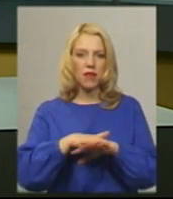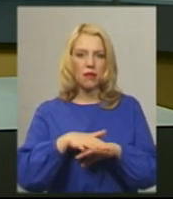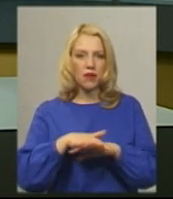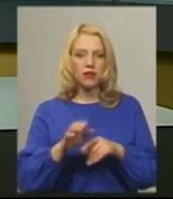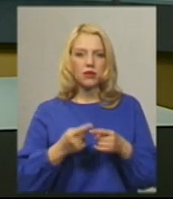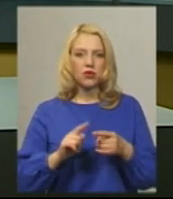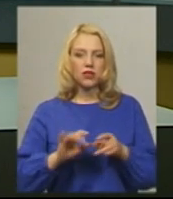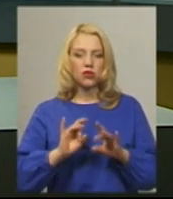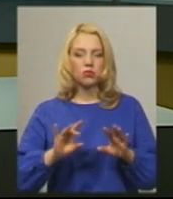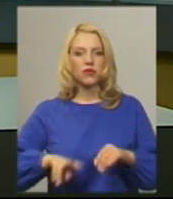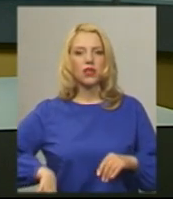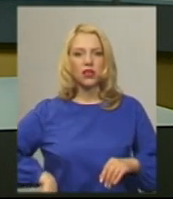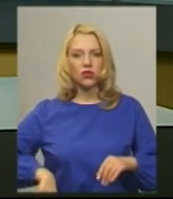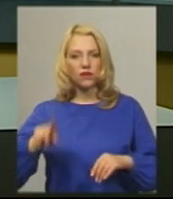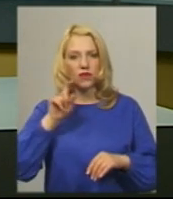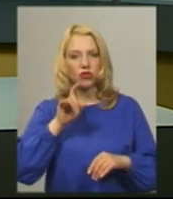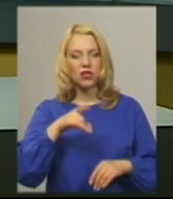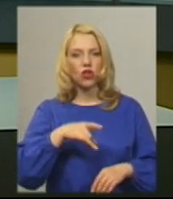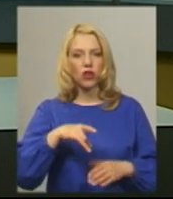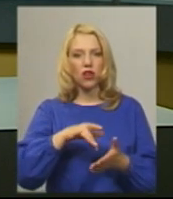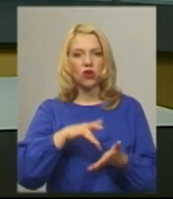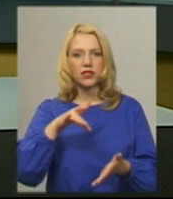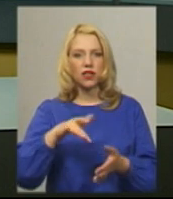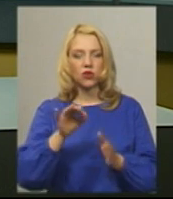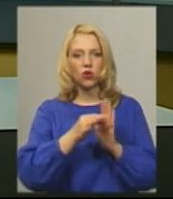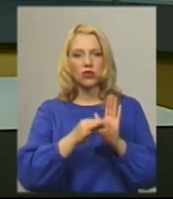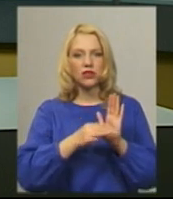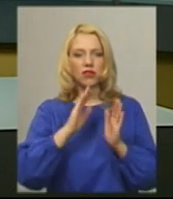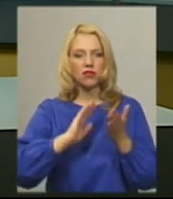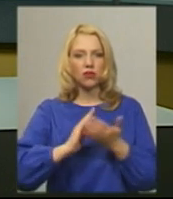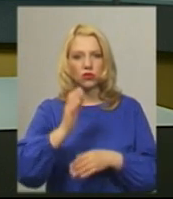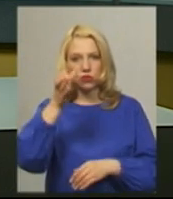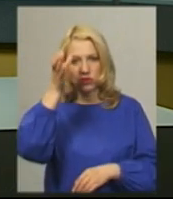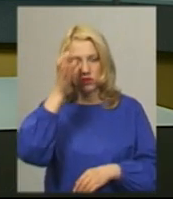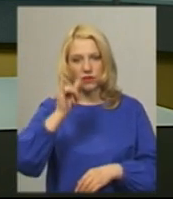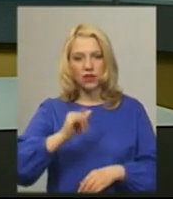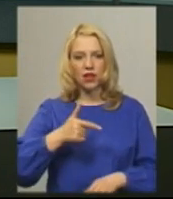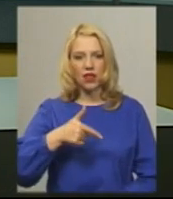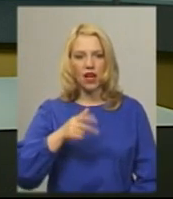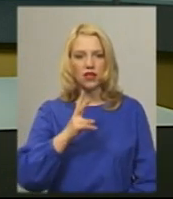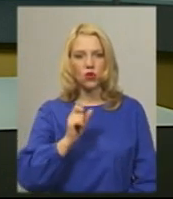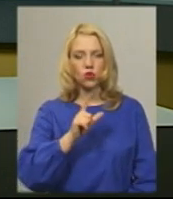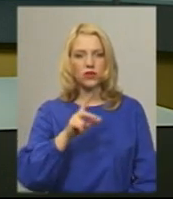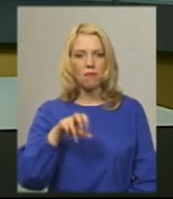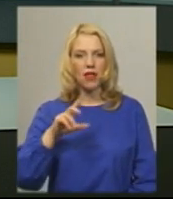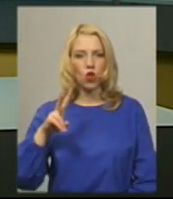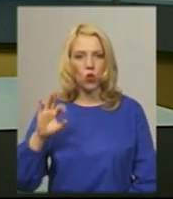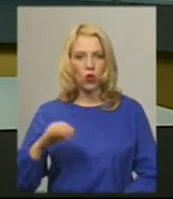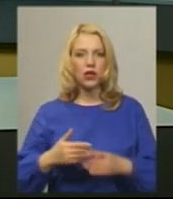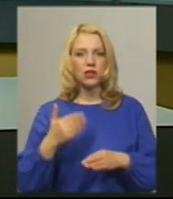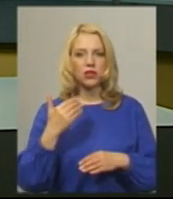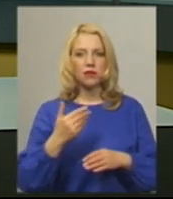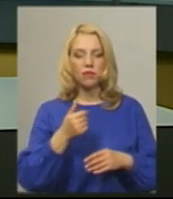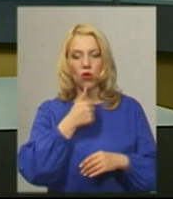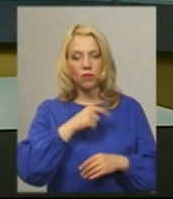Про це Суспільному розповів директор Вінницького регіонального центру оцінювання якості освіти Геннадій Кузьменко. За її словами, оскільки